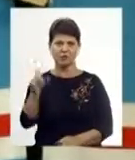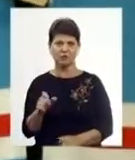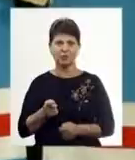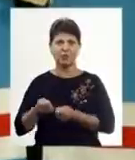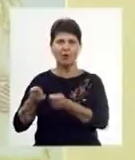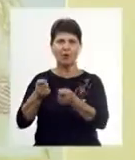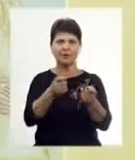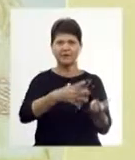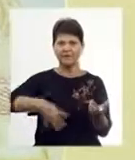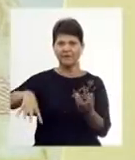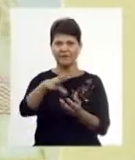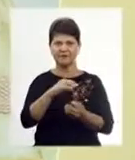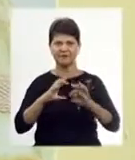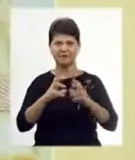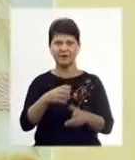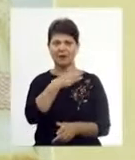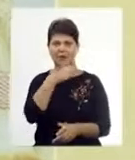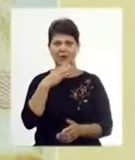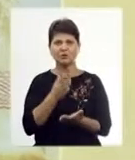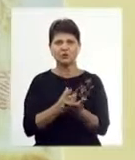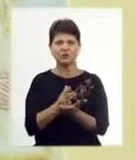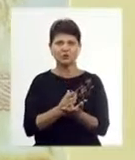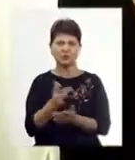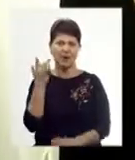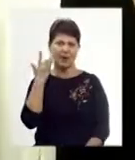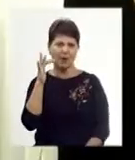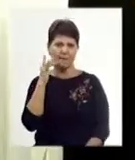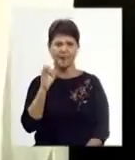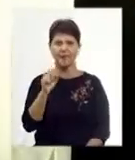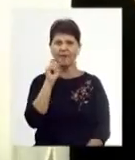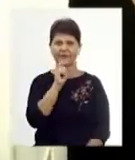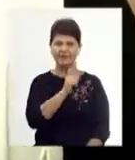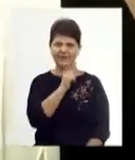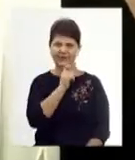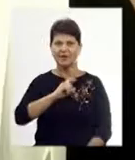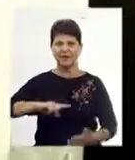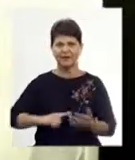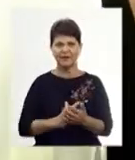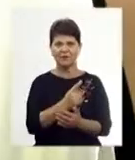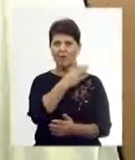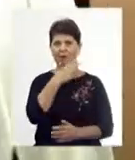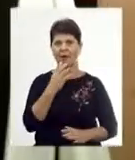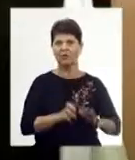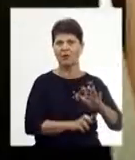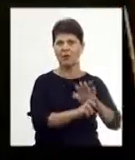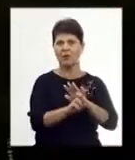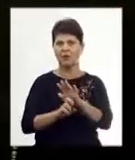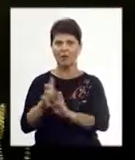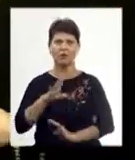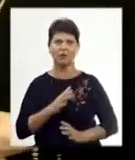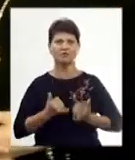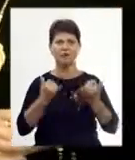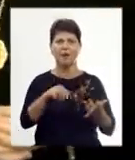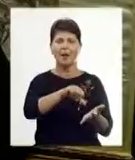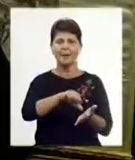'їздила весь світ. Багато років служив у США, а на Вінниччині відновив чимало храмів. Був шанований